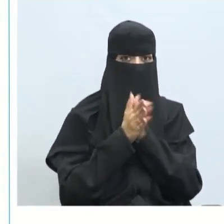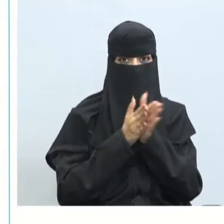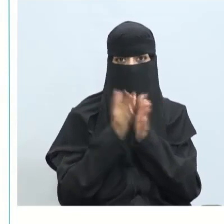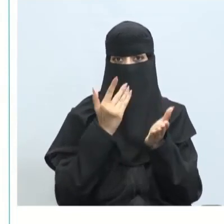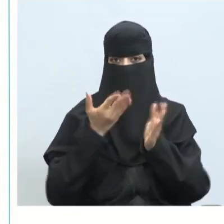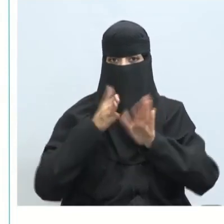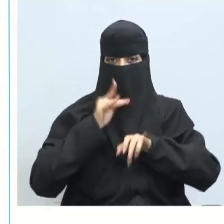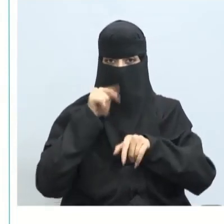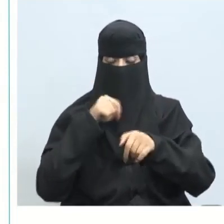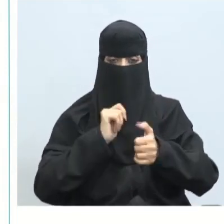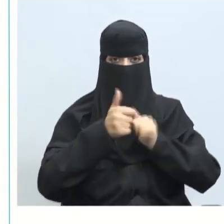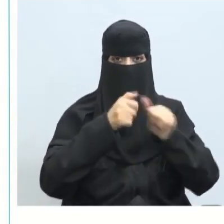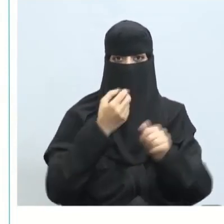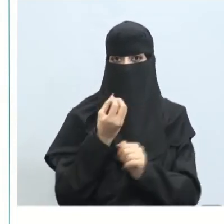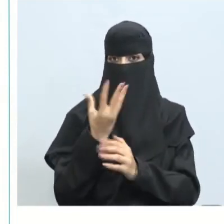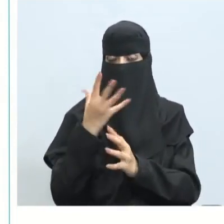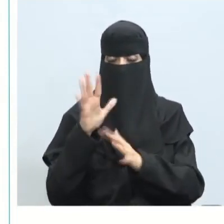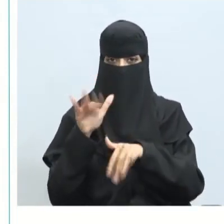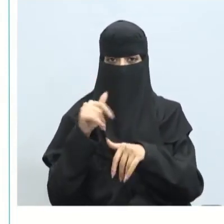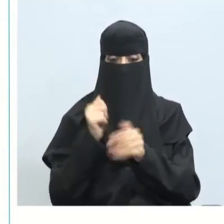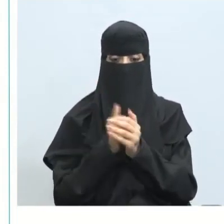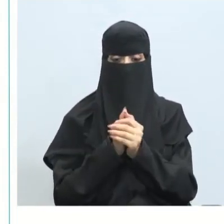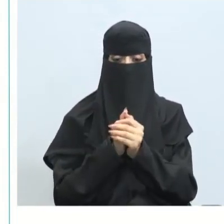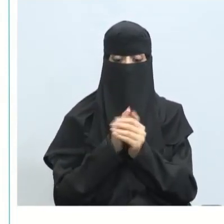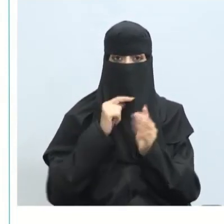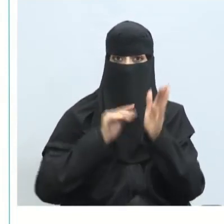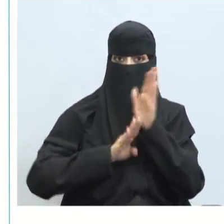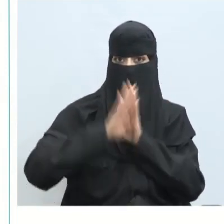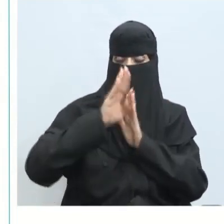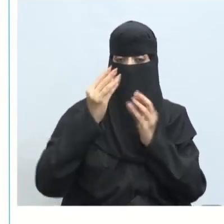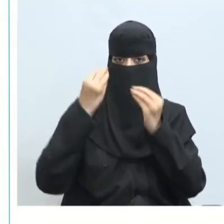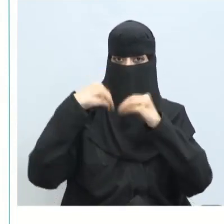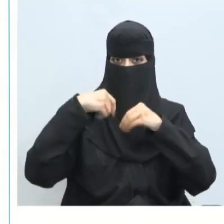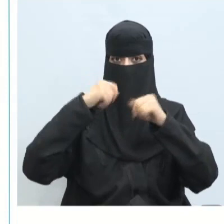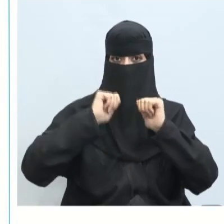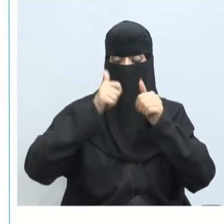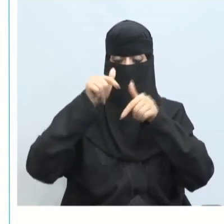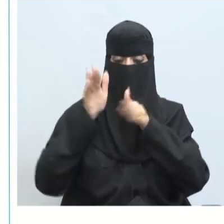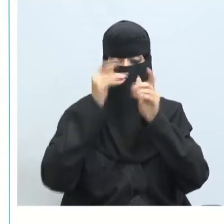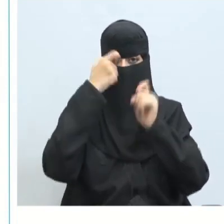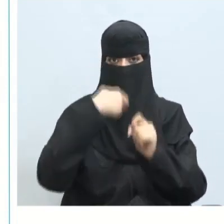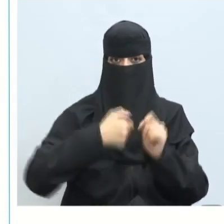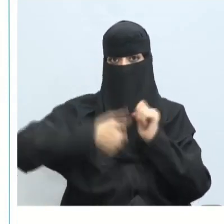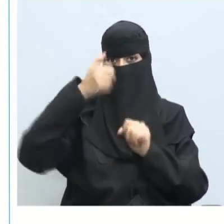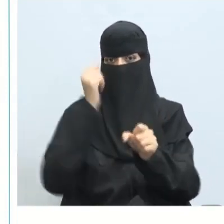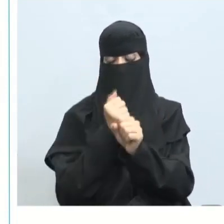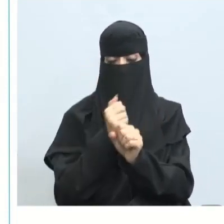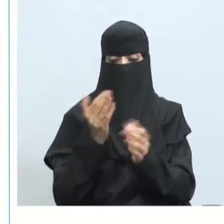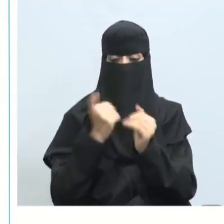ذلك من المنافسة الإيجابية أو المنافسة الشريفة المحمودة التي تسبب في نجاح العمل